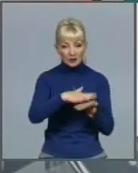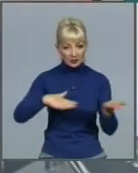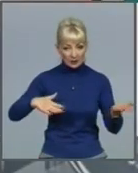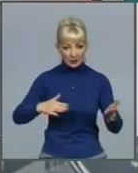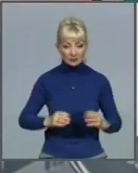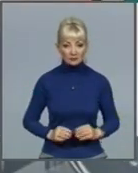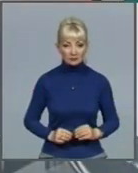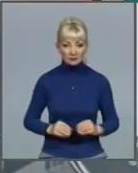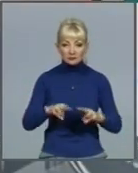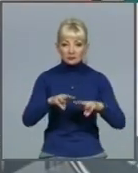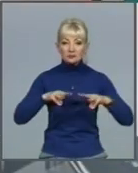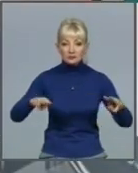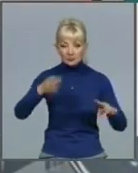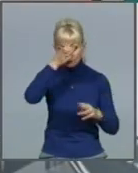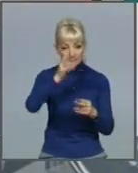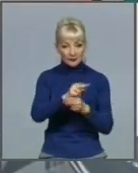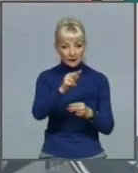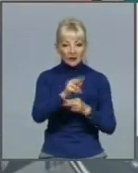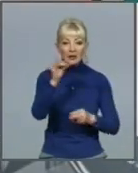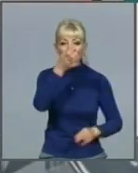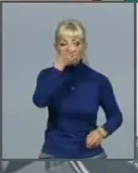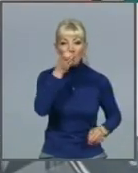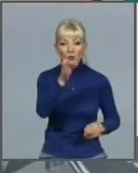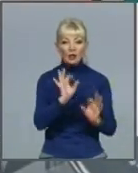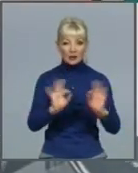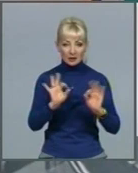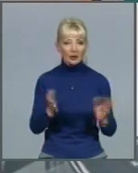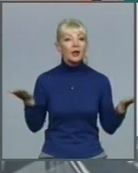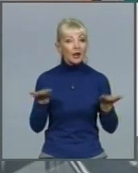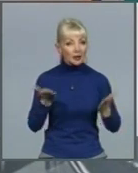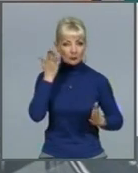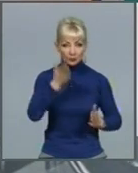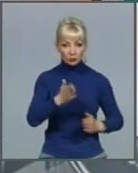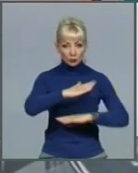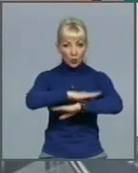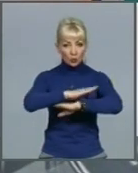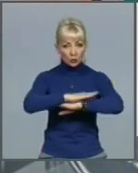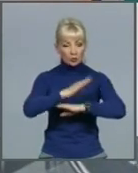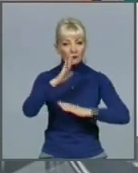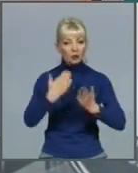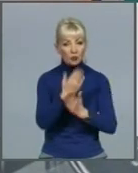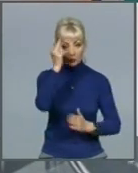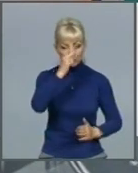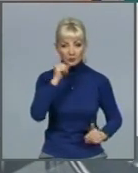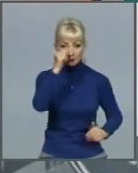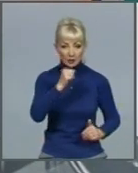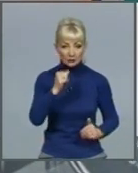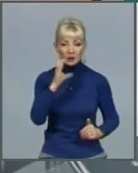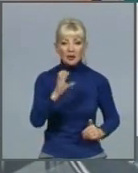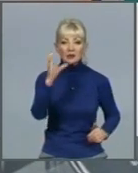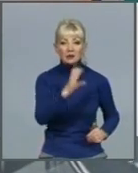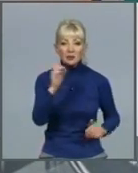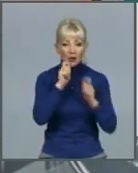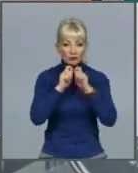У Міністерстві освіти і науки розповіли, якими будуть уроки у новому навчальному році. З вересня у школах збережеться